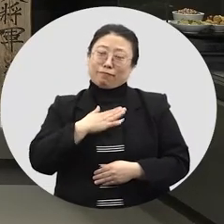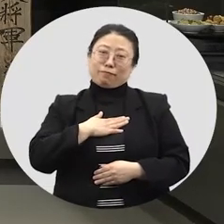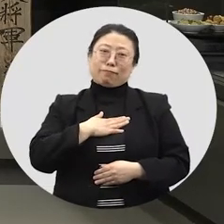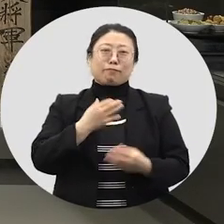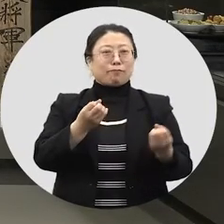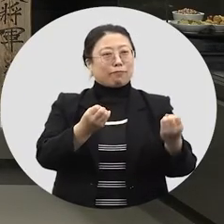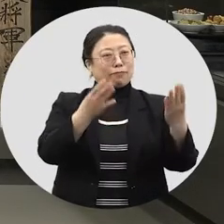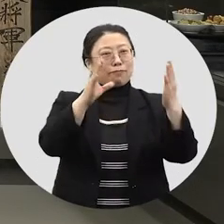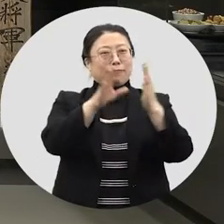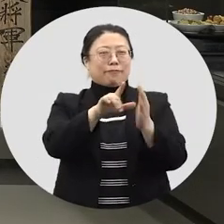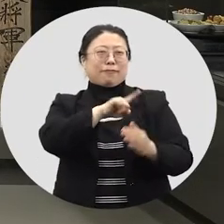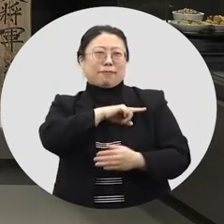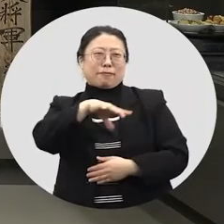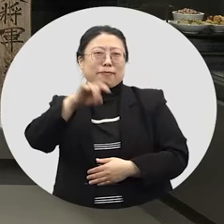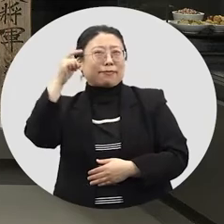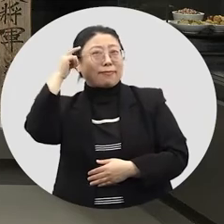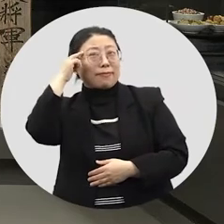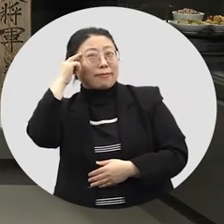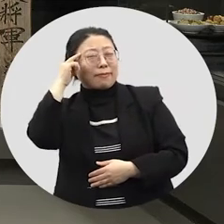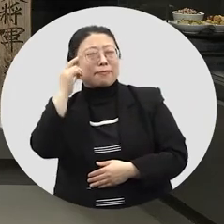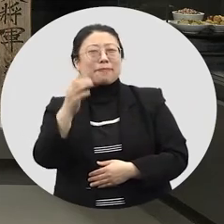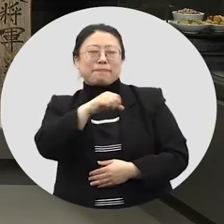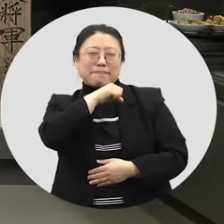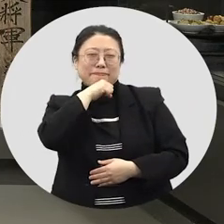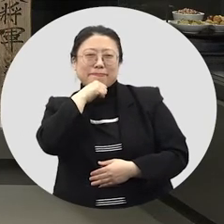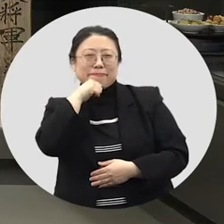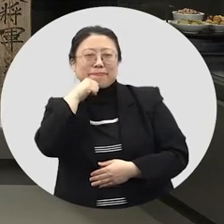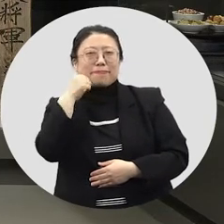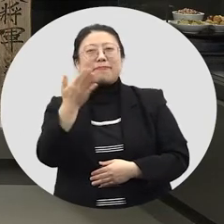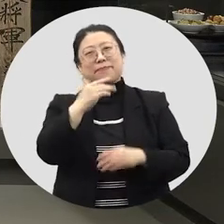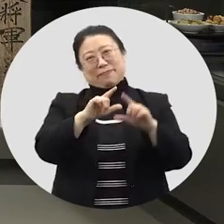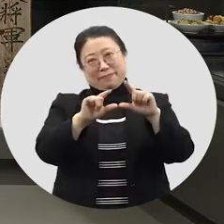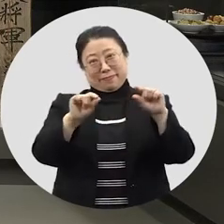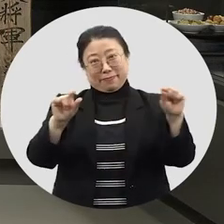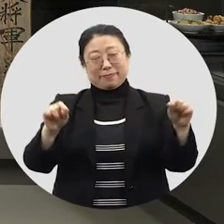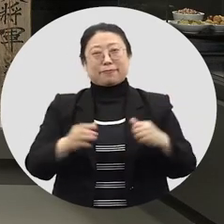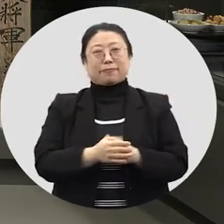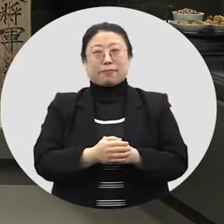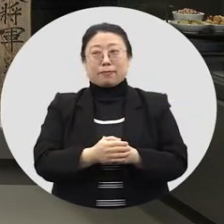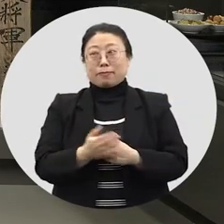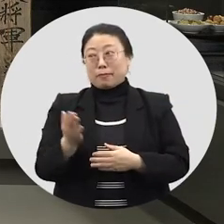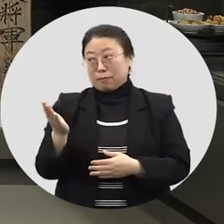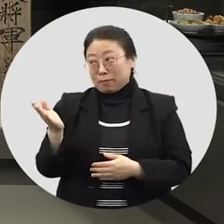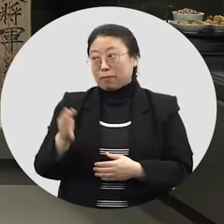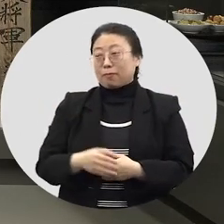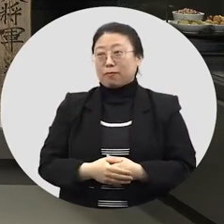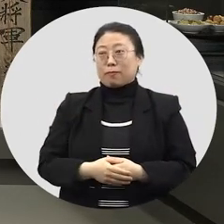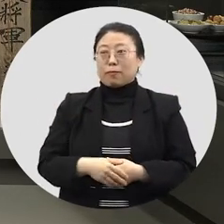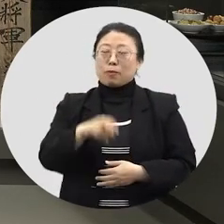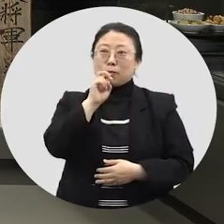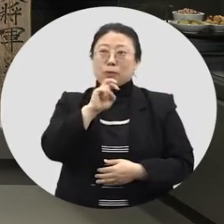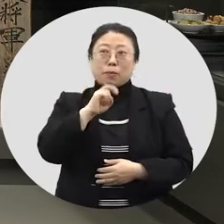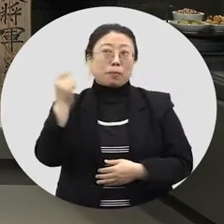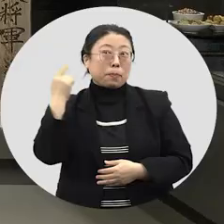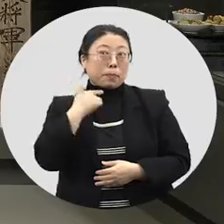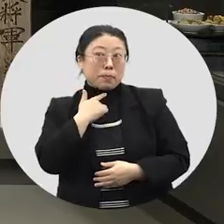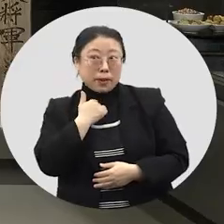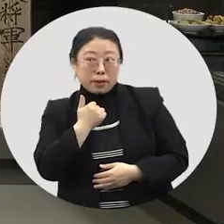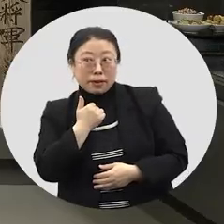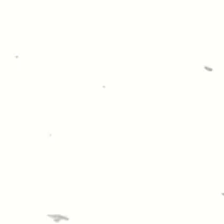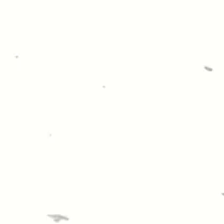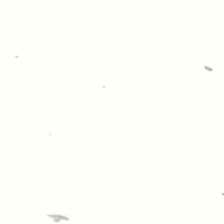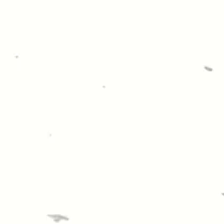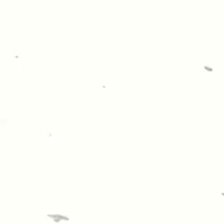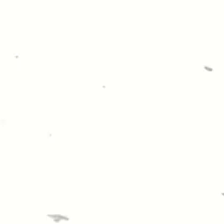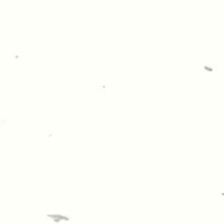선생님도 명절하면 가장 먼저 떠오르는 게 맛있는 명절 음식이에요. 그런데 누리다른 이 동요를 들어본 적 있나요?